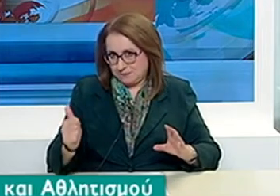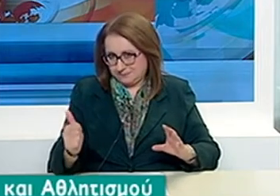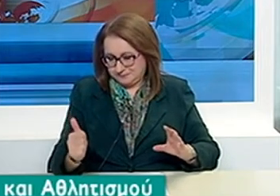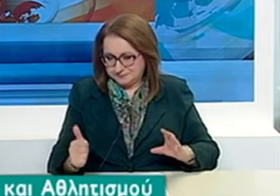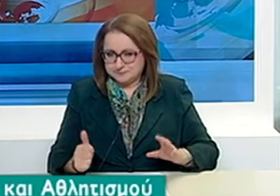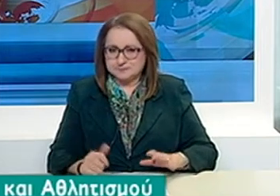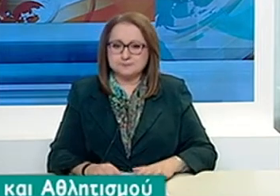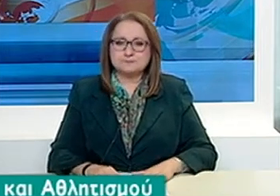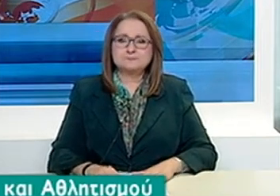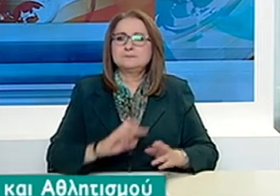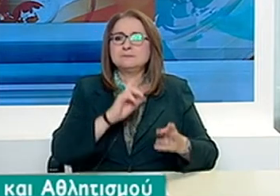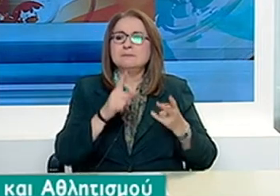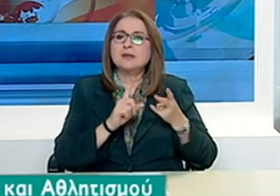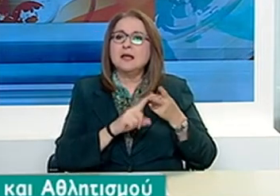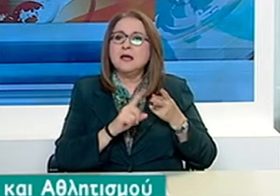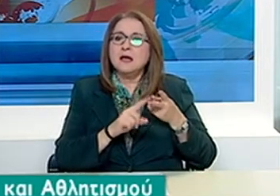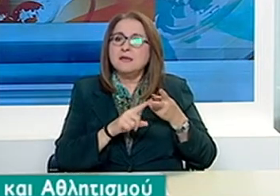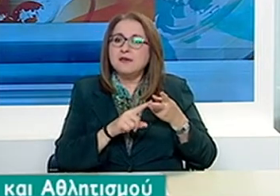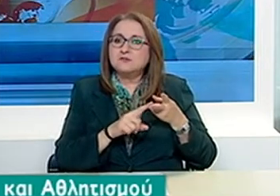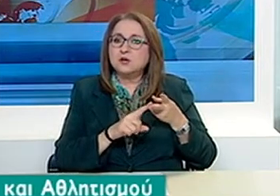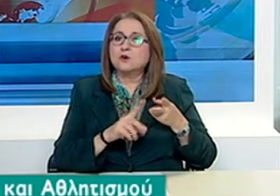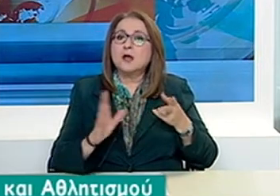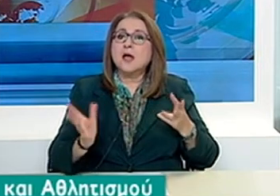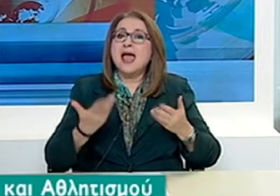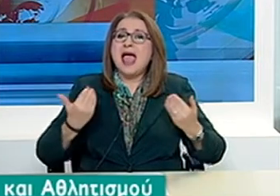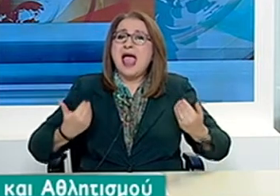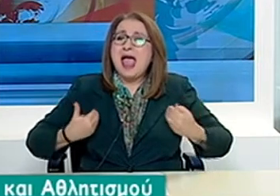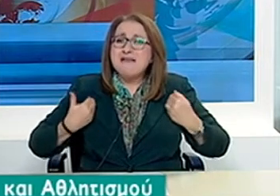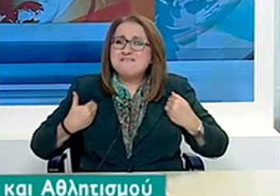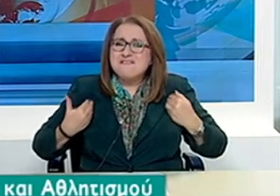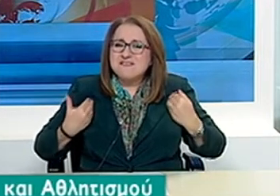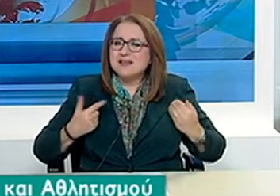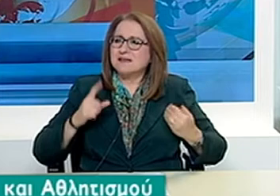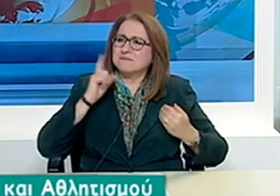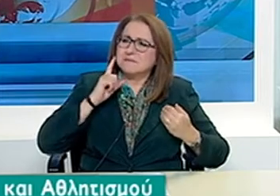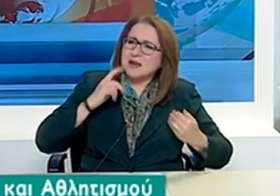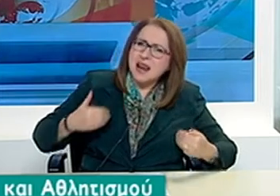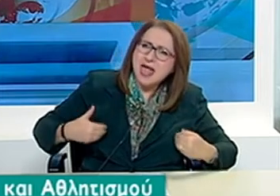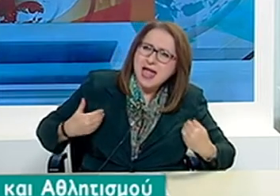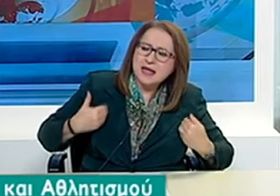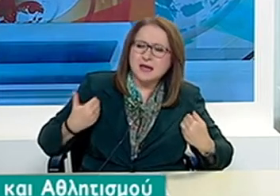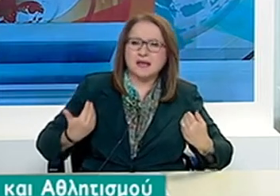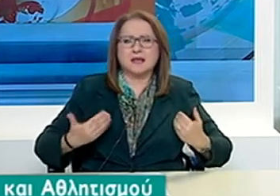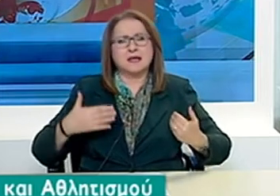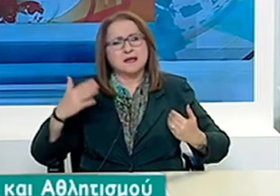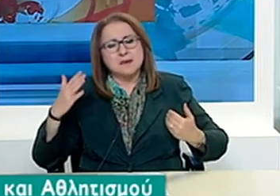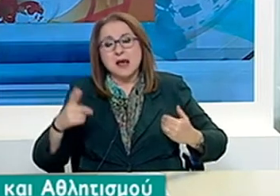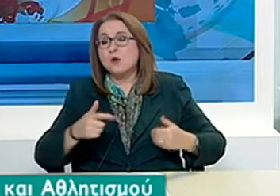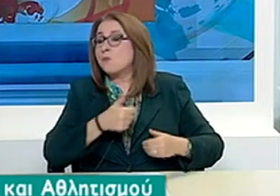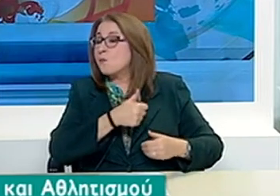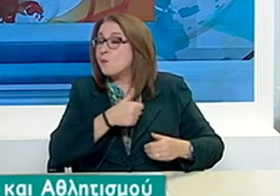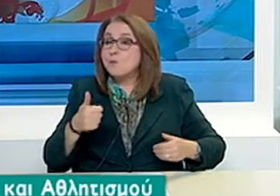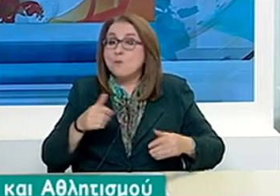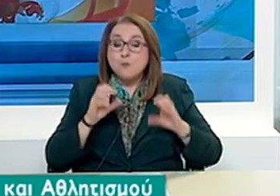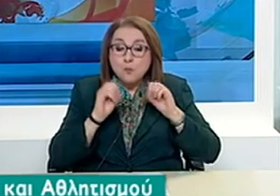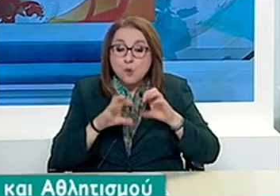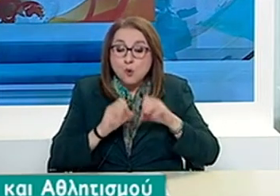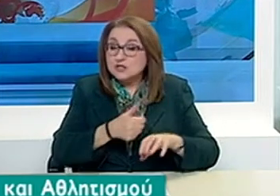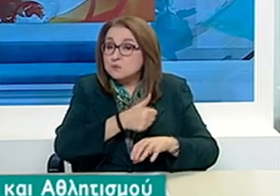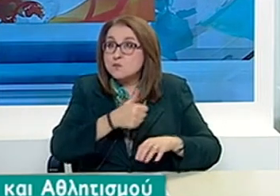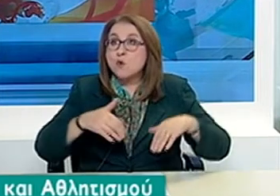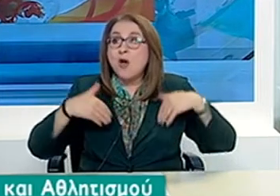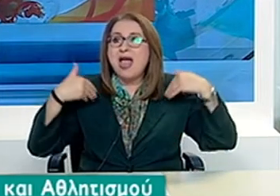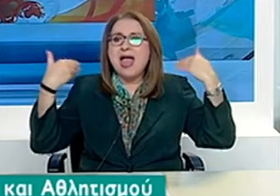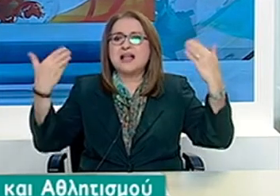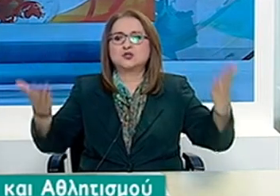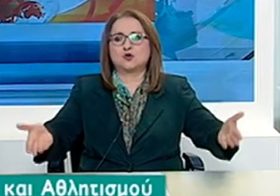για αθλητές ηλικιών εφήβων, νεανίδων και μεγαλύτερες ηλικίες μόνο προπονήσεις σε ανοιχτούς χώρους